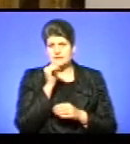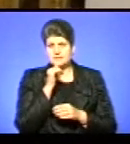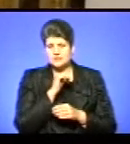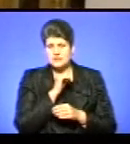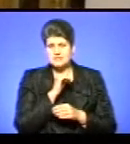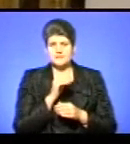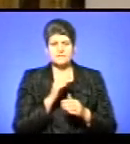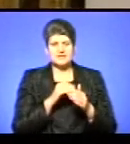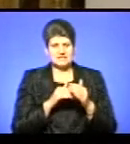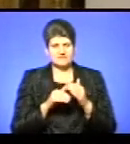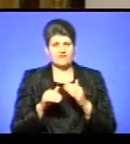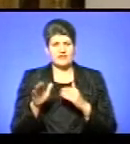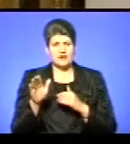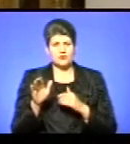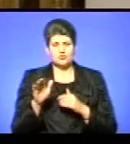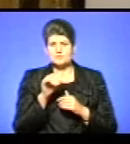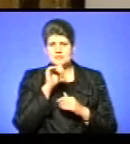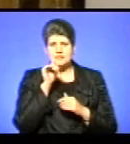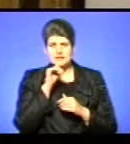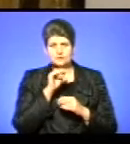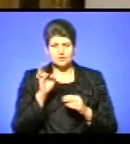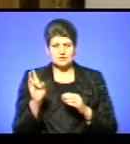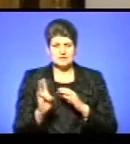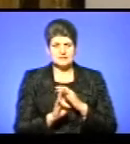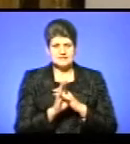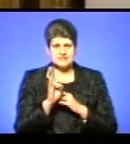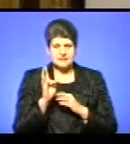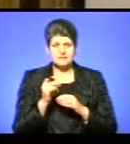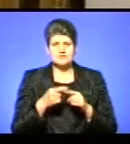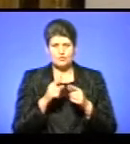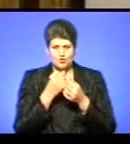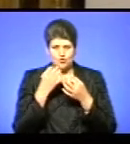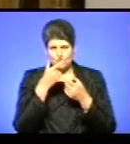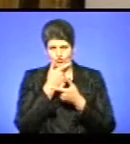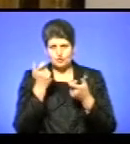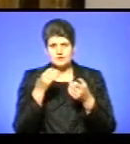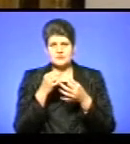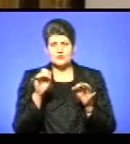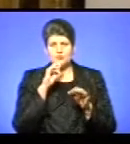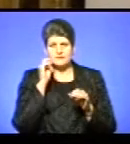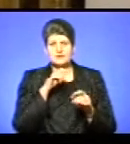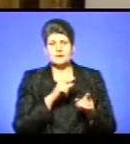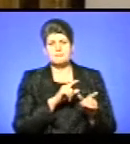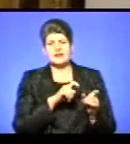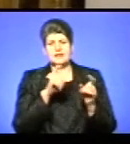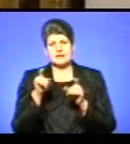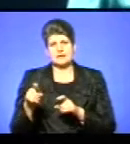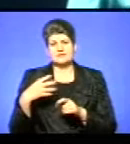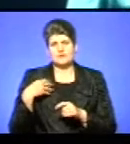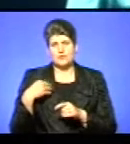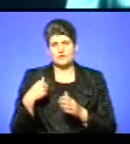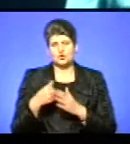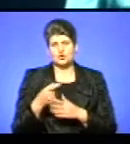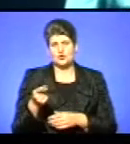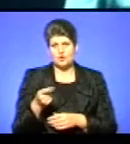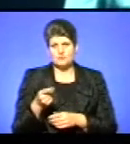виходом з підпілля церкви, з цими процесами з проголошення незалежності України, отже він переїхав зі Львова до Тернополя».